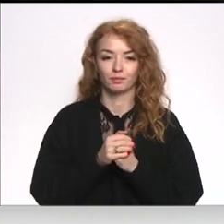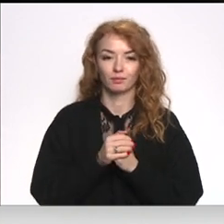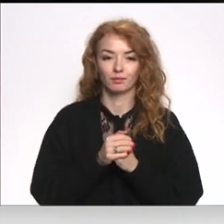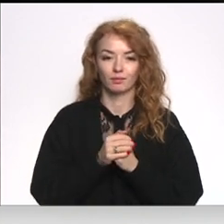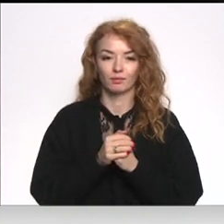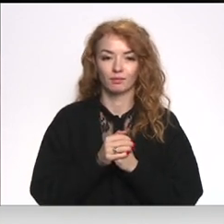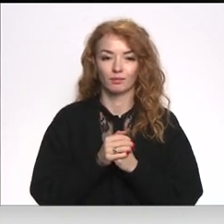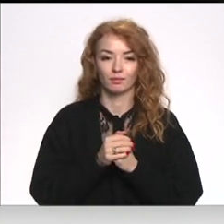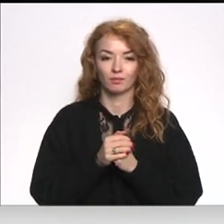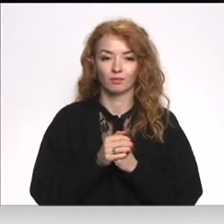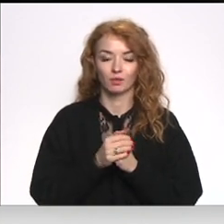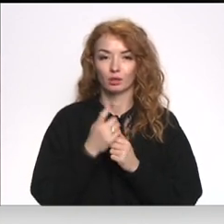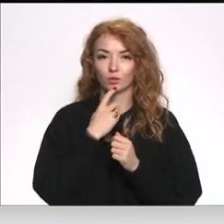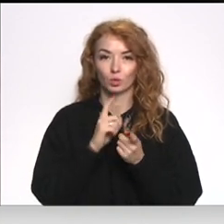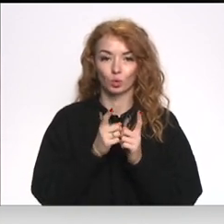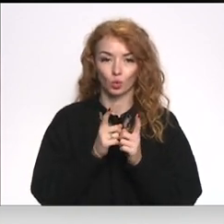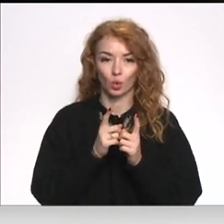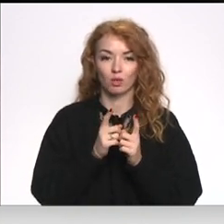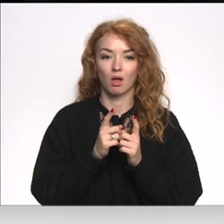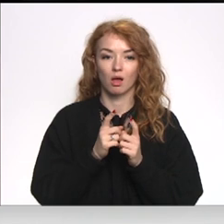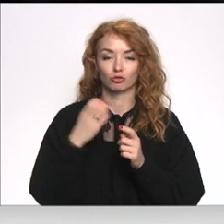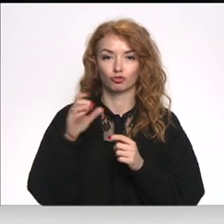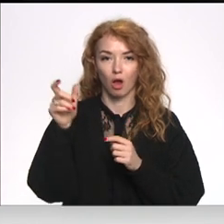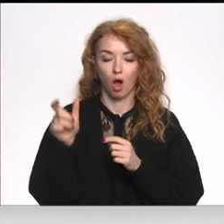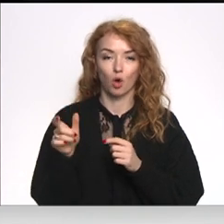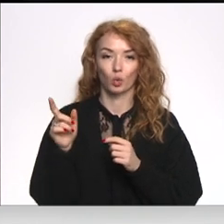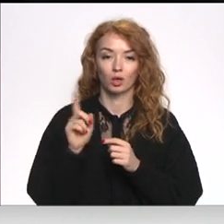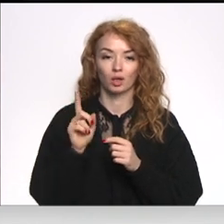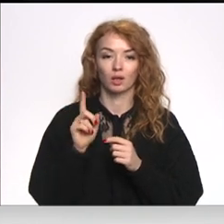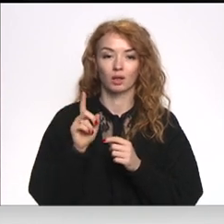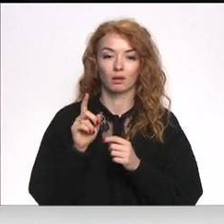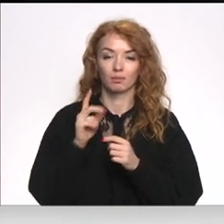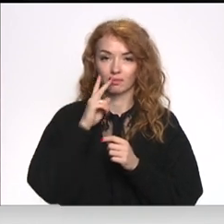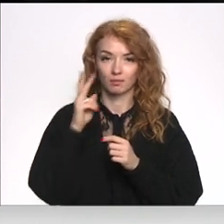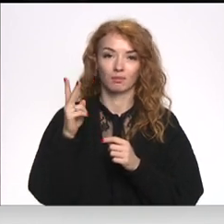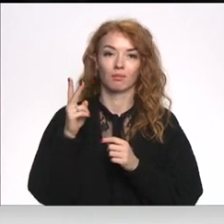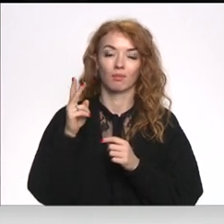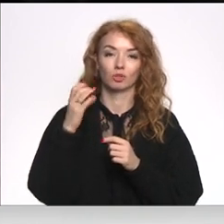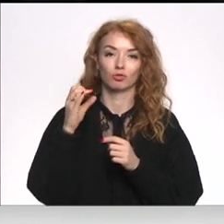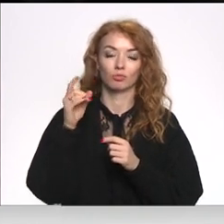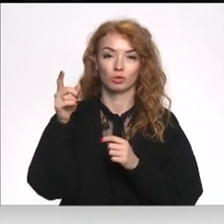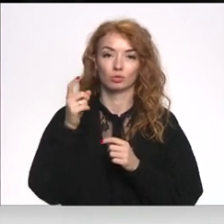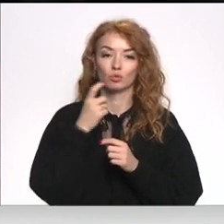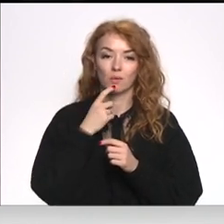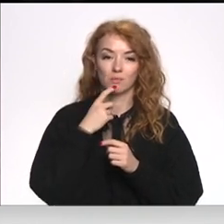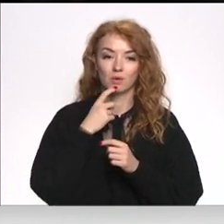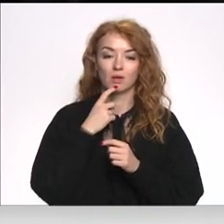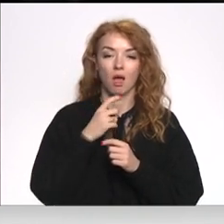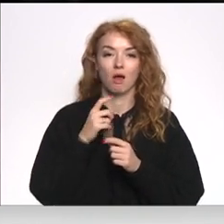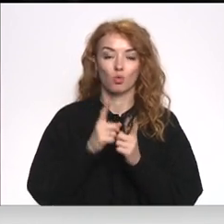no Soma tūkotāja, kas Čaku ir iemūžinājušas Somijā. Tā ir Mirja Hovela tūkotāja.